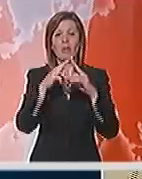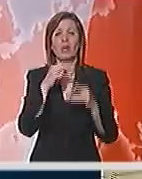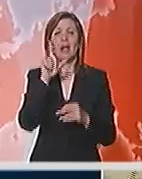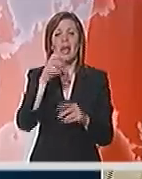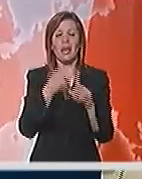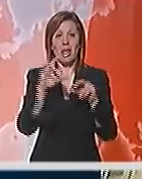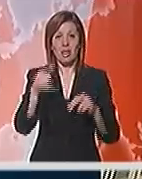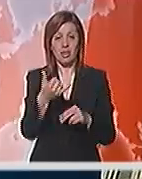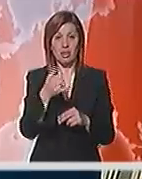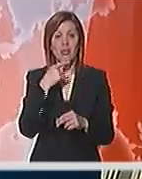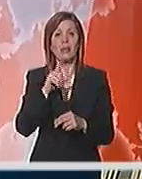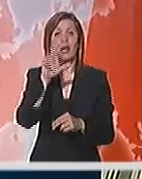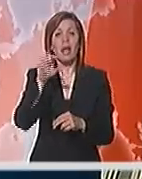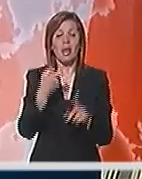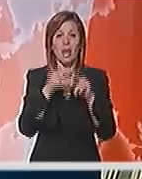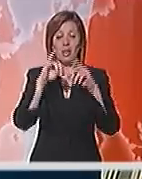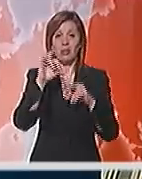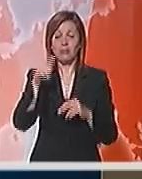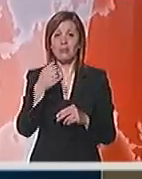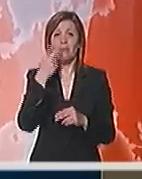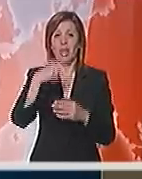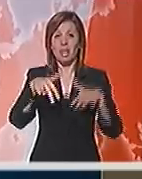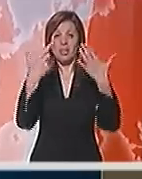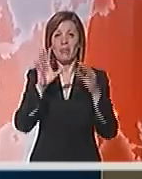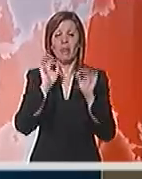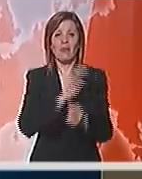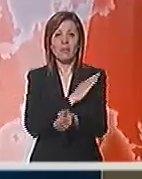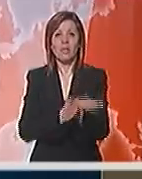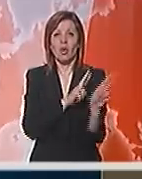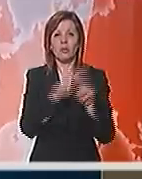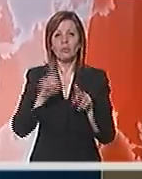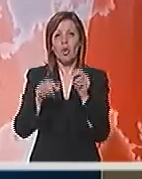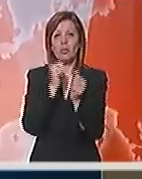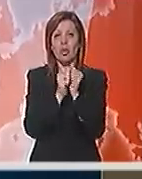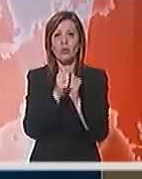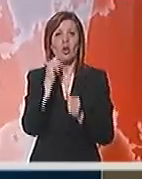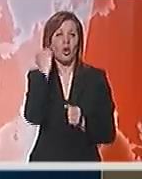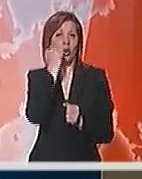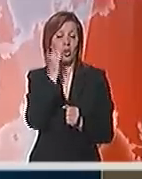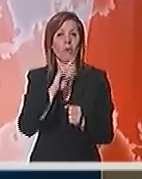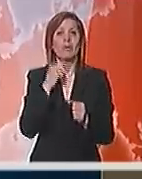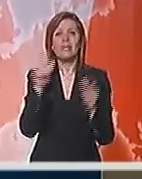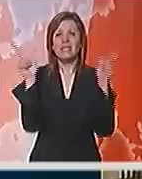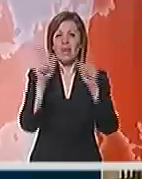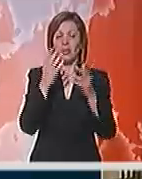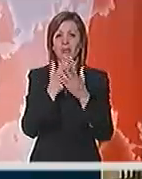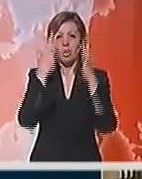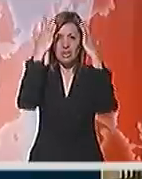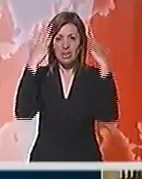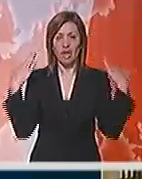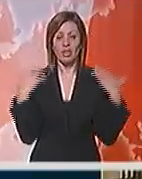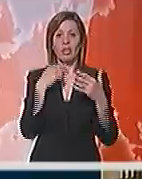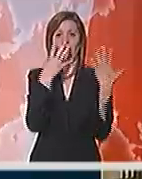Lekaja. Lekaj je 2007. pravosnažno osuđen zbog zločina nad romskim svatovima na paštriku